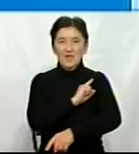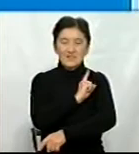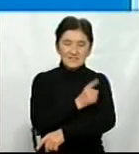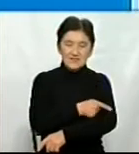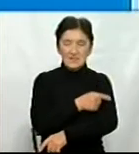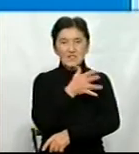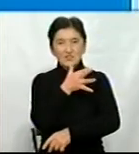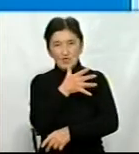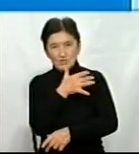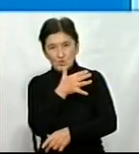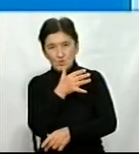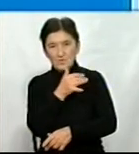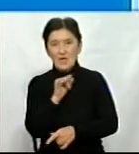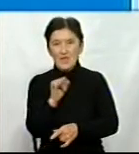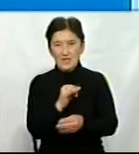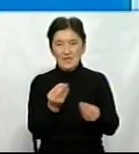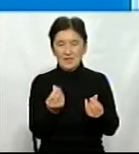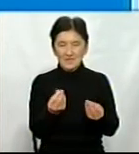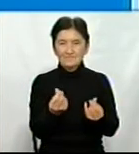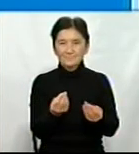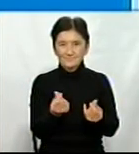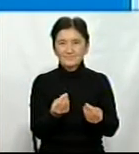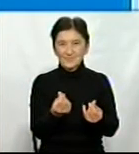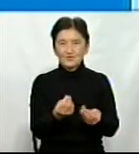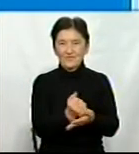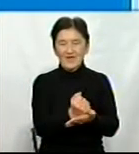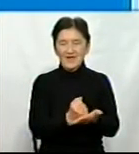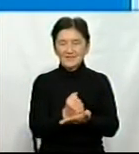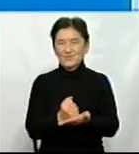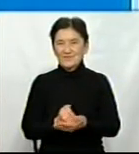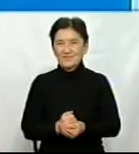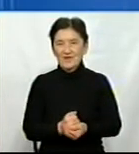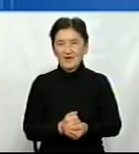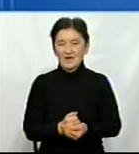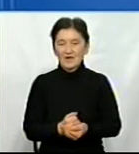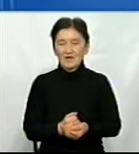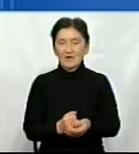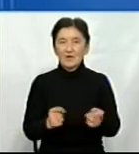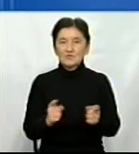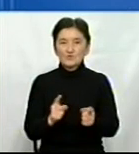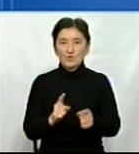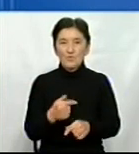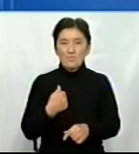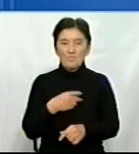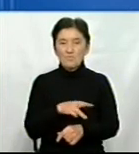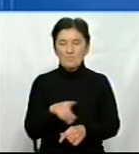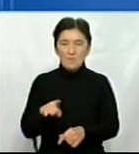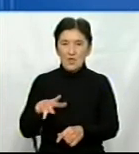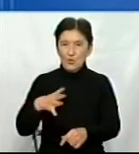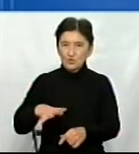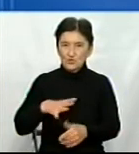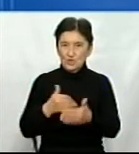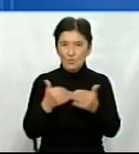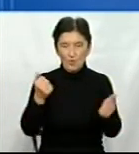часу і ресурсів, грошових, скажімо так. А щодо того, що ми очікуємо від держави,